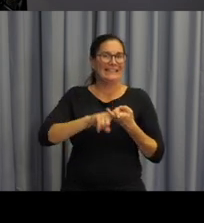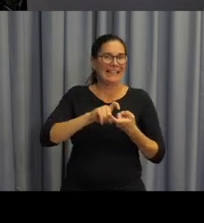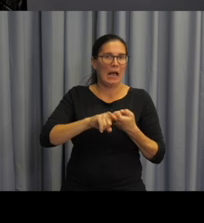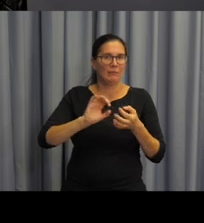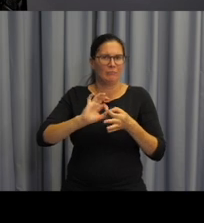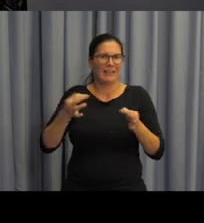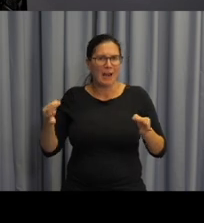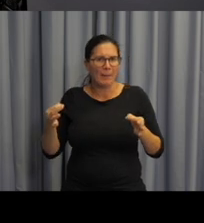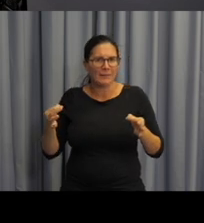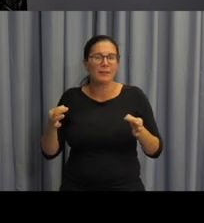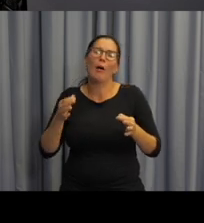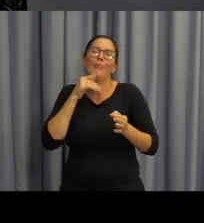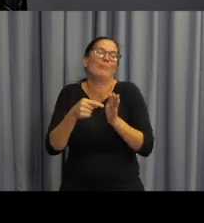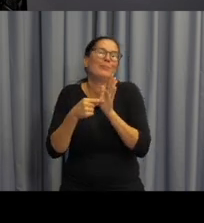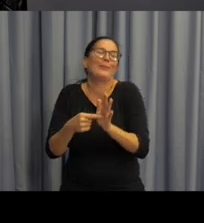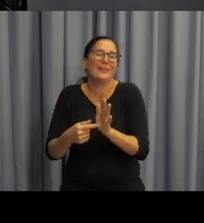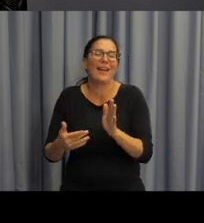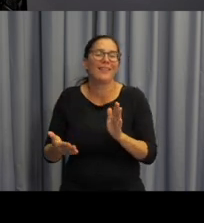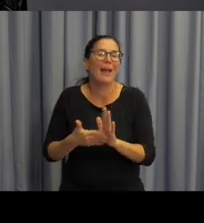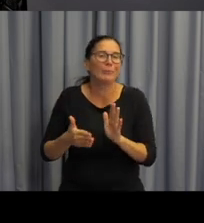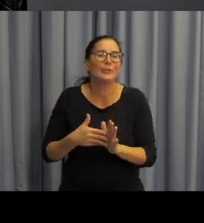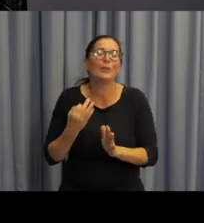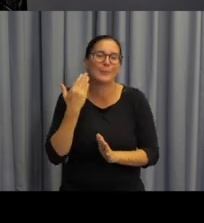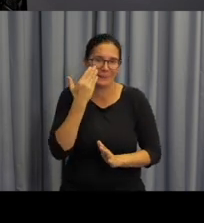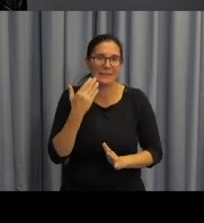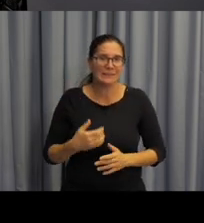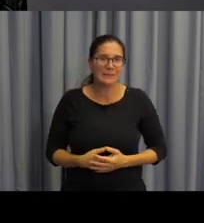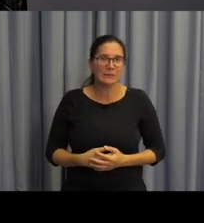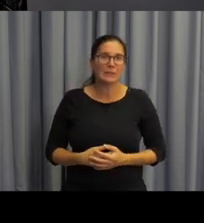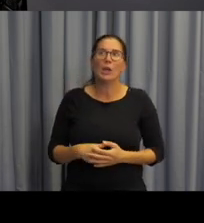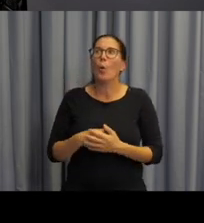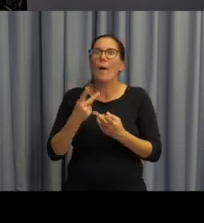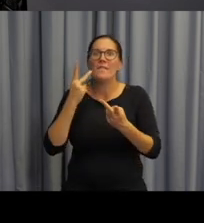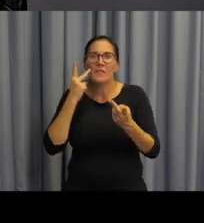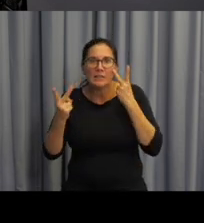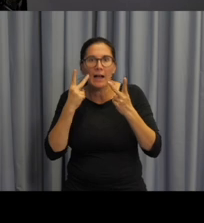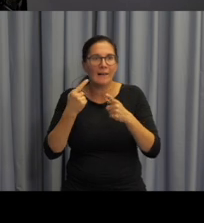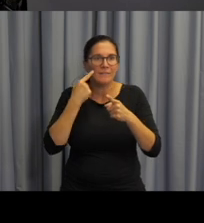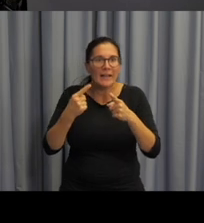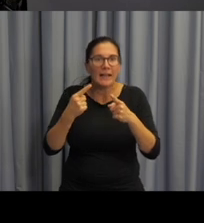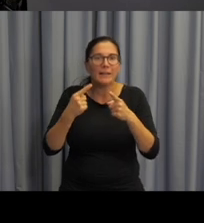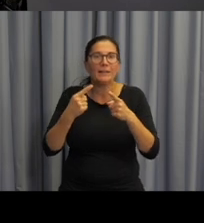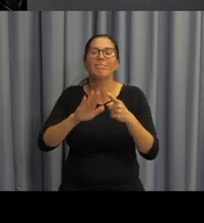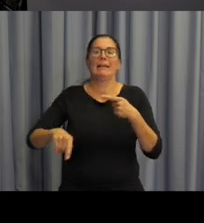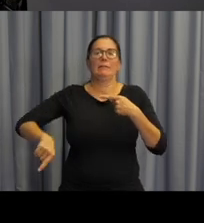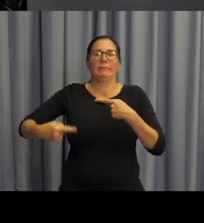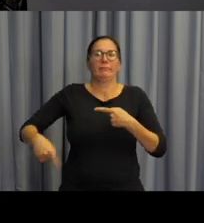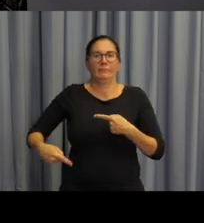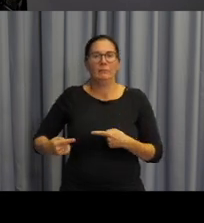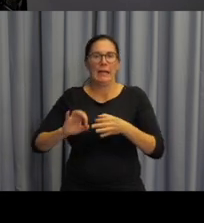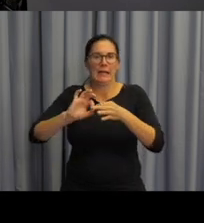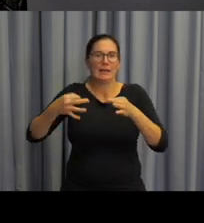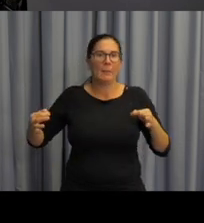ukážeme praktické ukázky. Jsou to určité vizuální signály, kterými vlastně přitahujeme